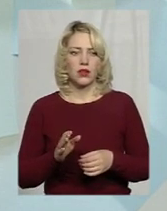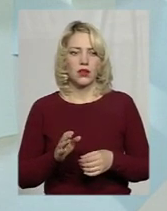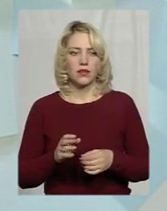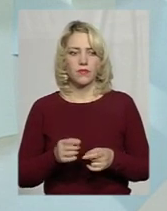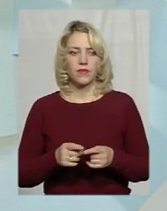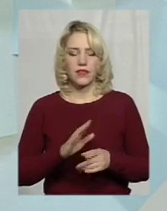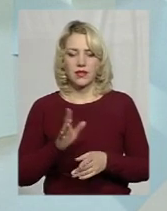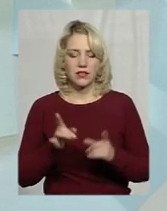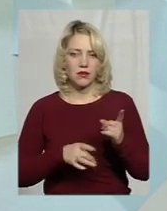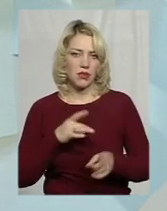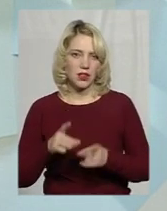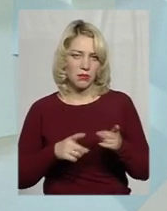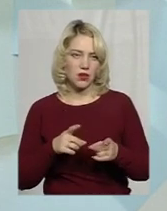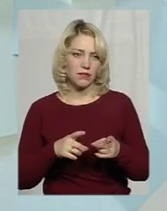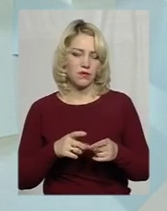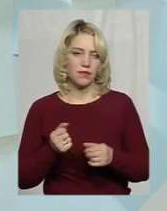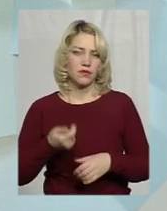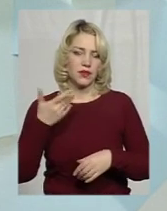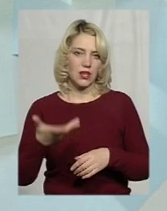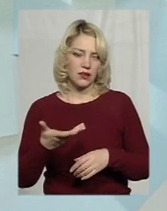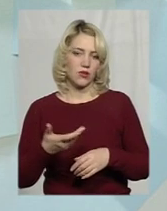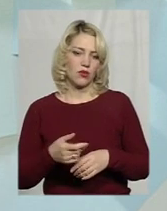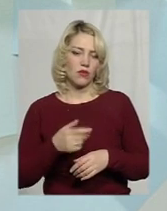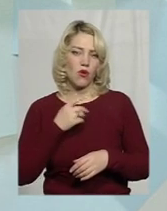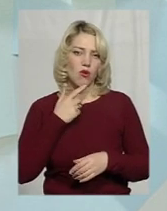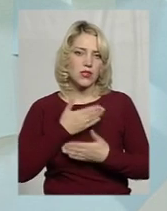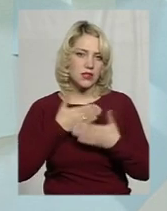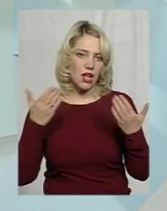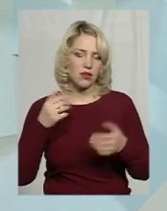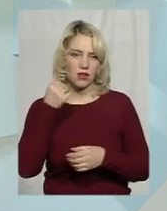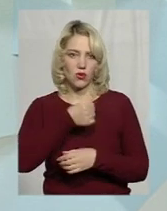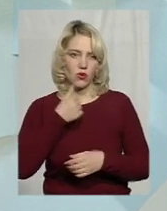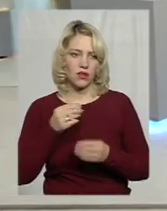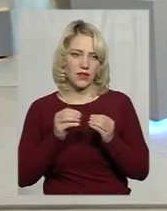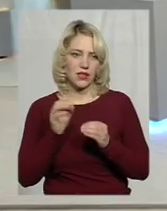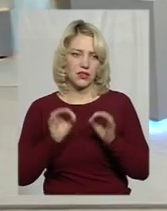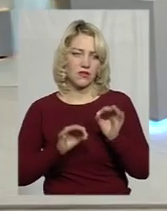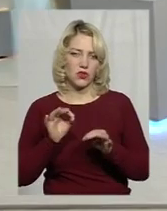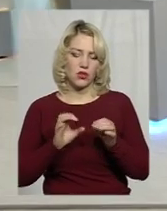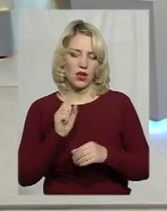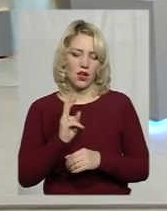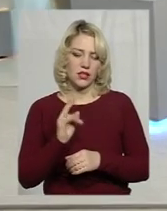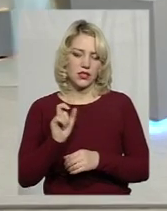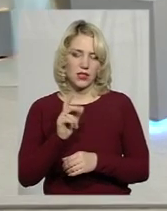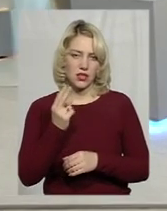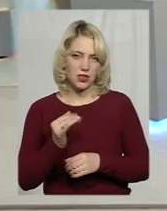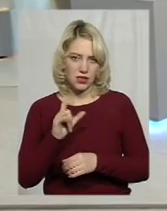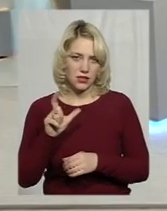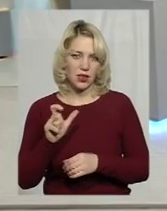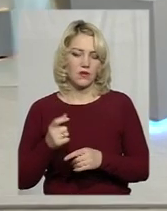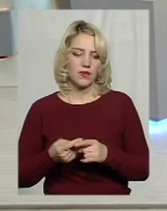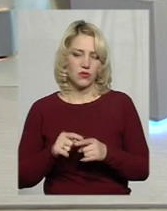незмінними вже, скажімо так, декілька останніх років. Тобто, мету – 10%, а акциз в даному випадку зараз